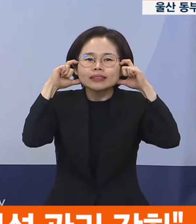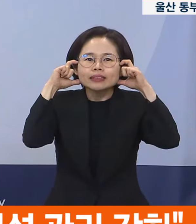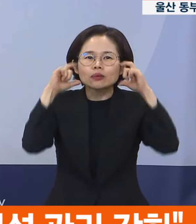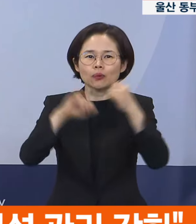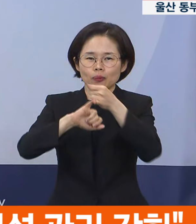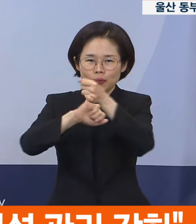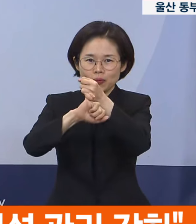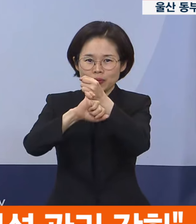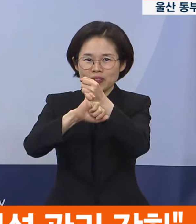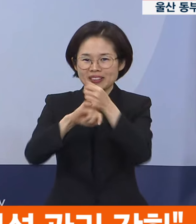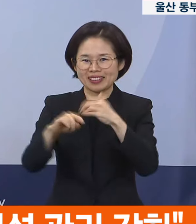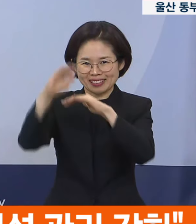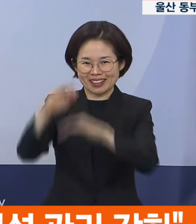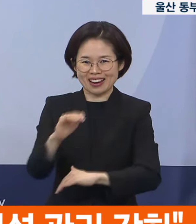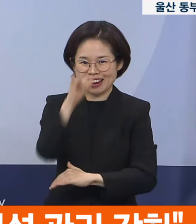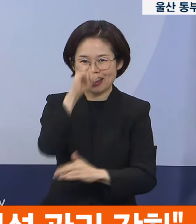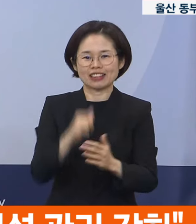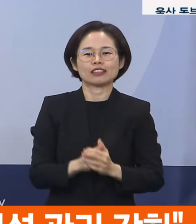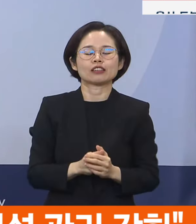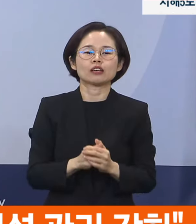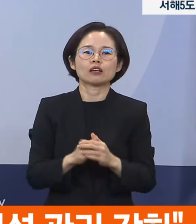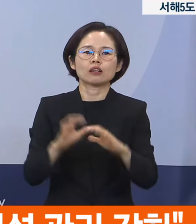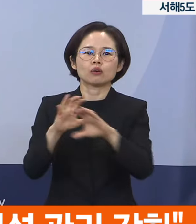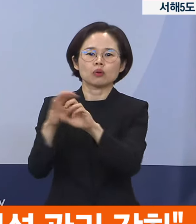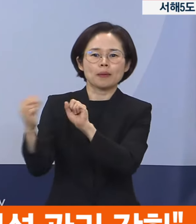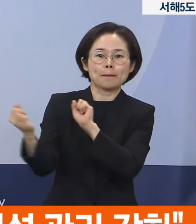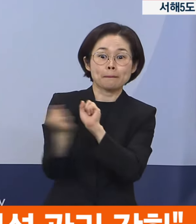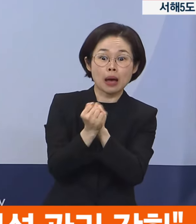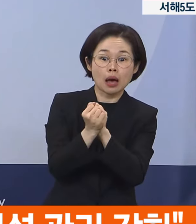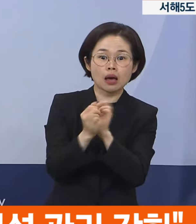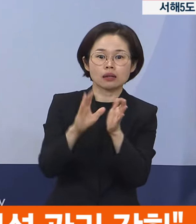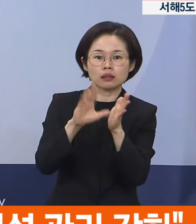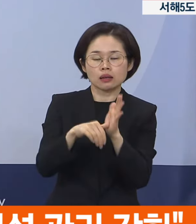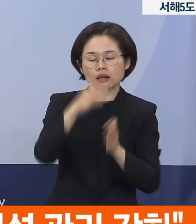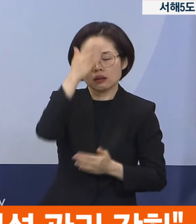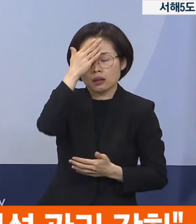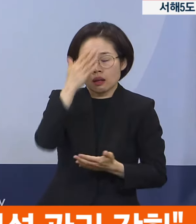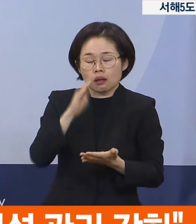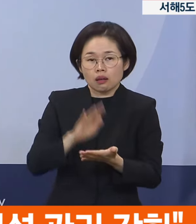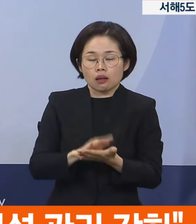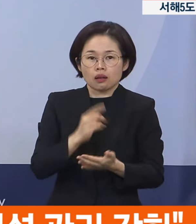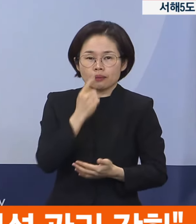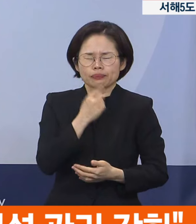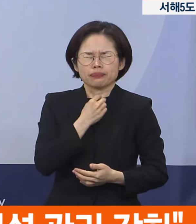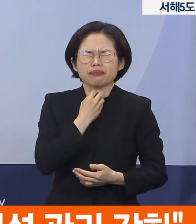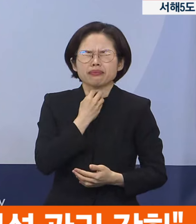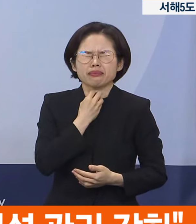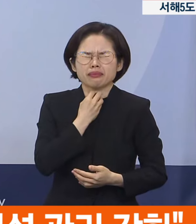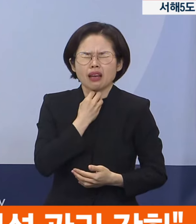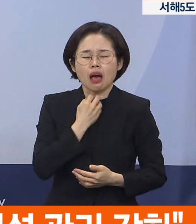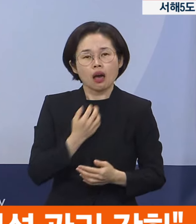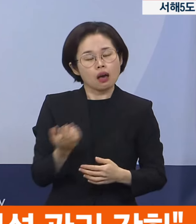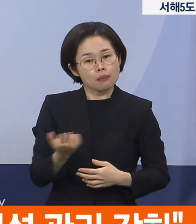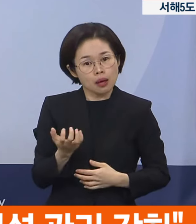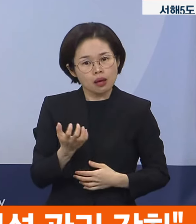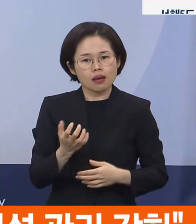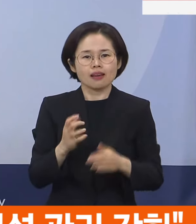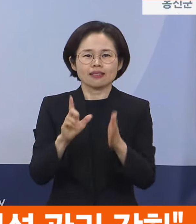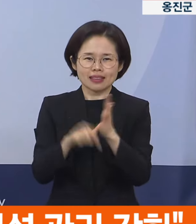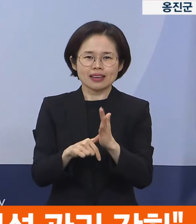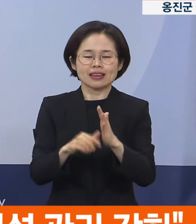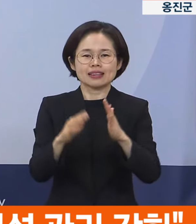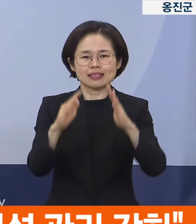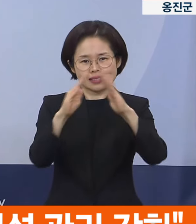또한 코로나19에 감염된 경우 발열, 호흡기 증상 등이 심한 경우 집에서 쉬고